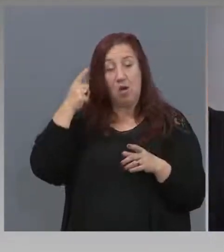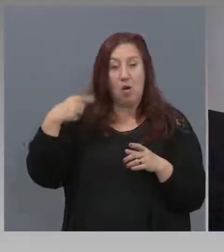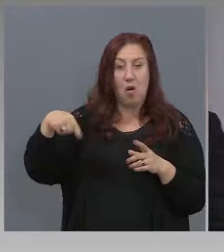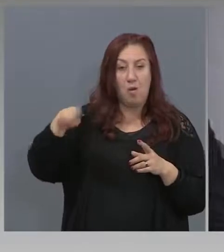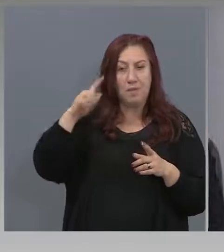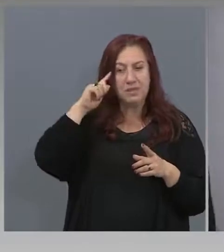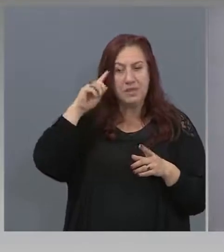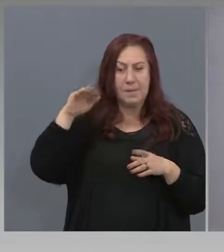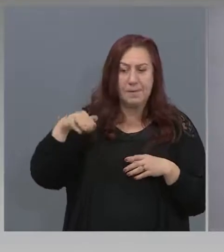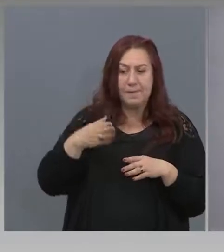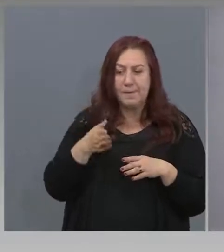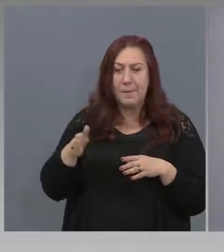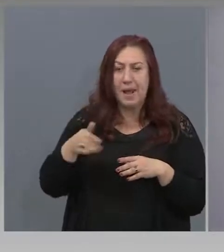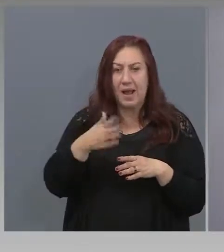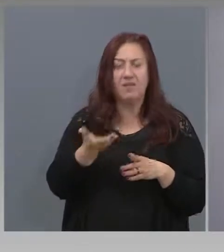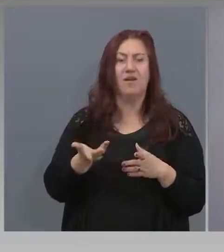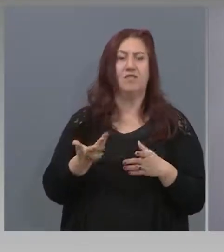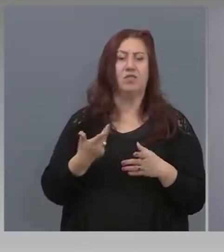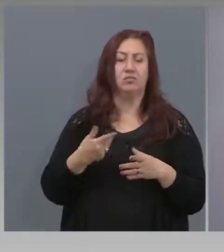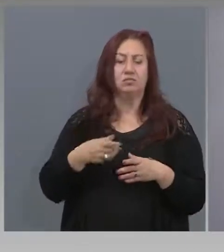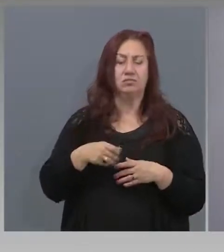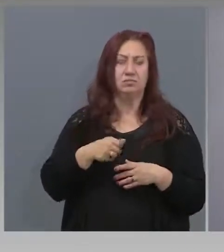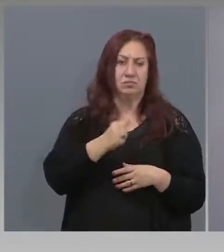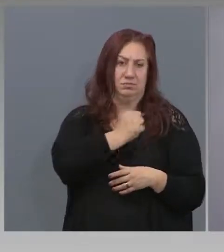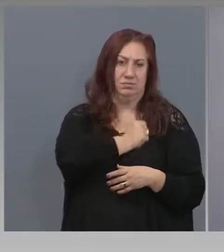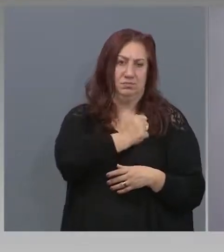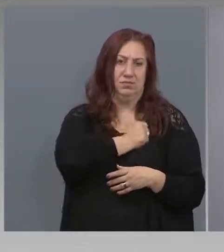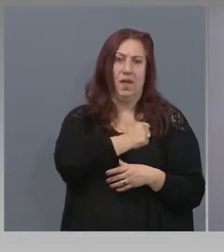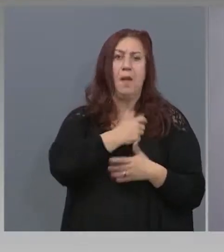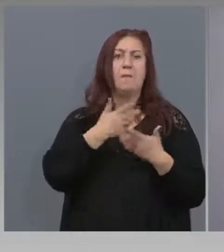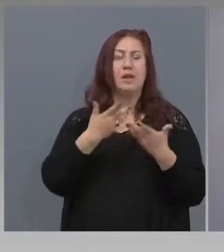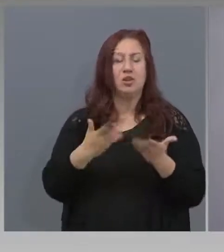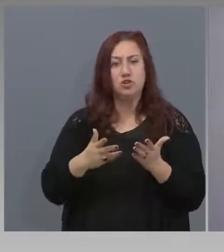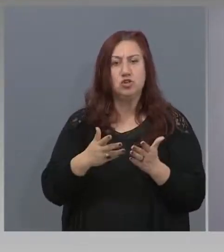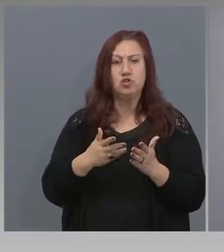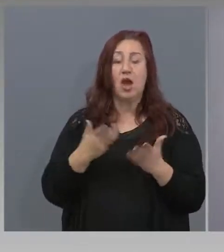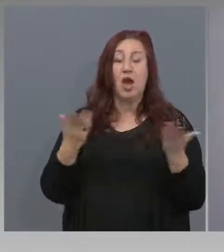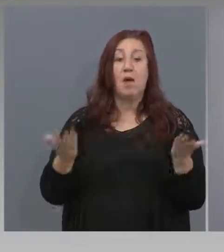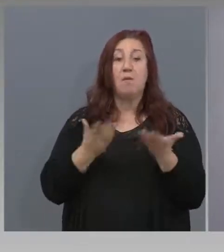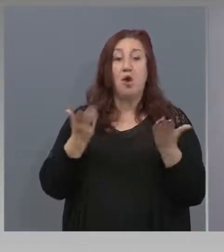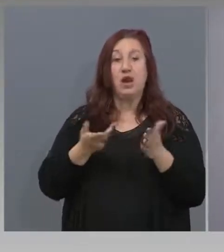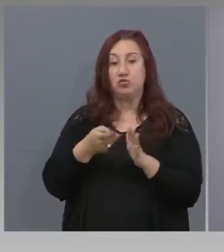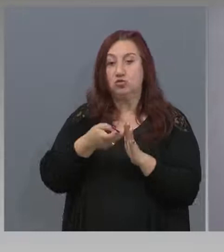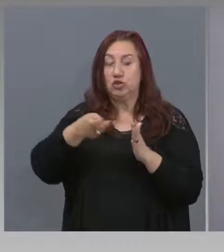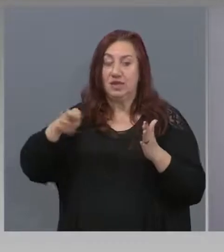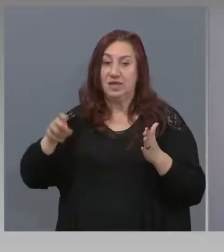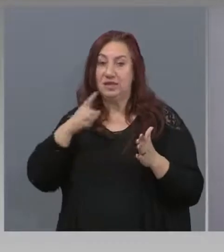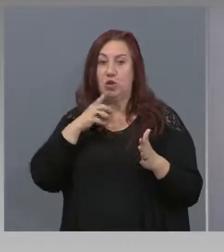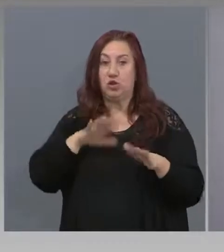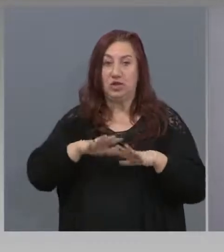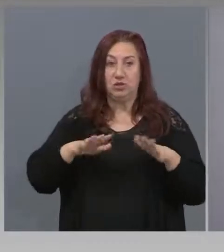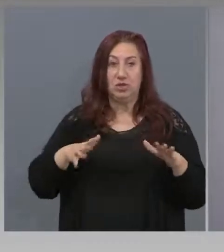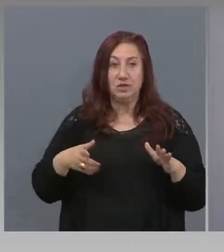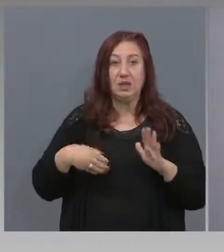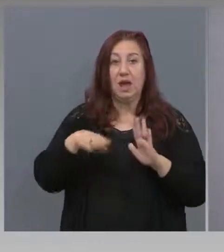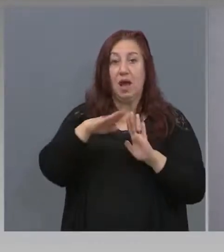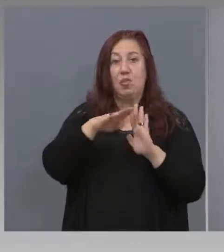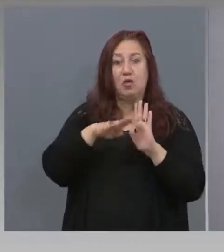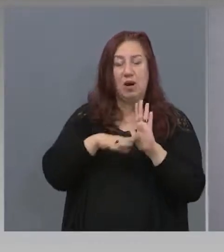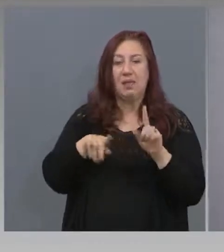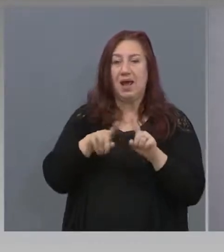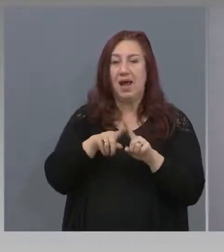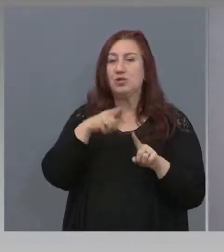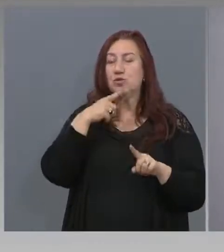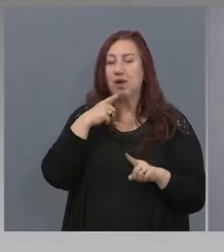прагматично и патриотично, ще се измъкнеме по-лесно от ситуацията. Програмата, както каза господин